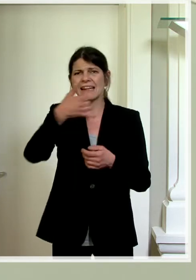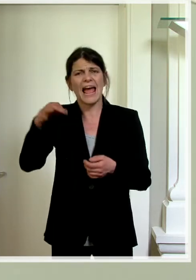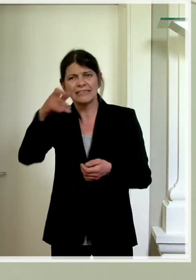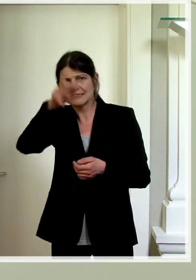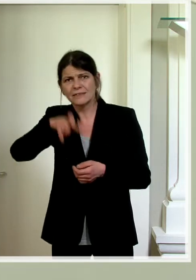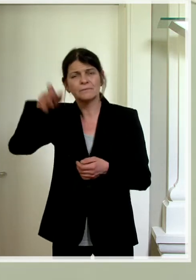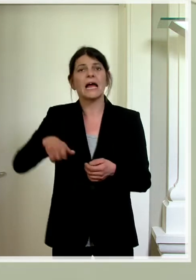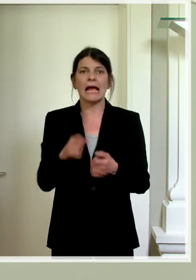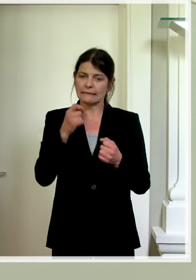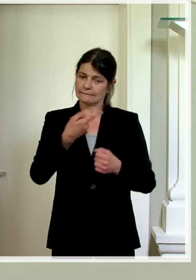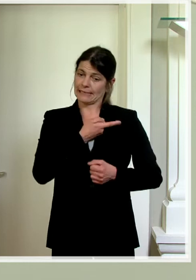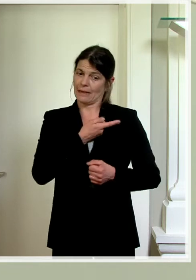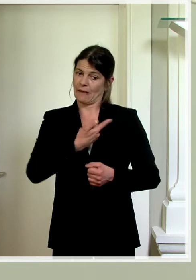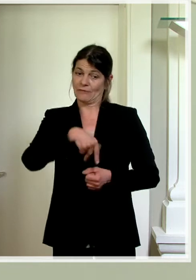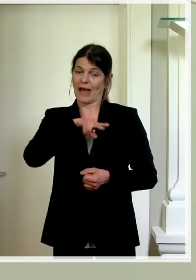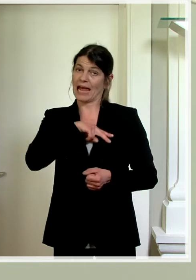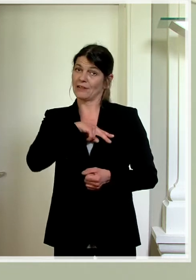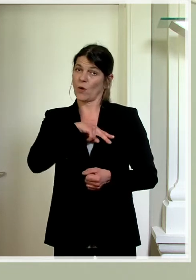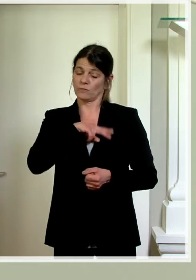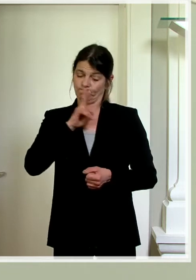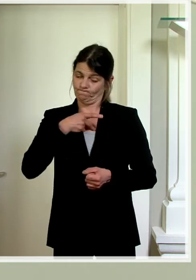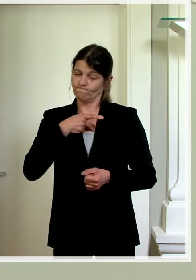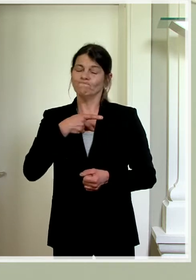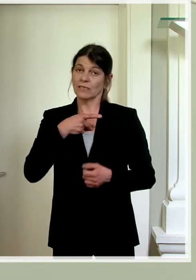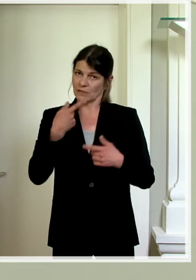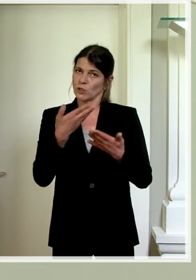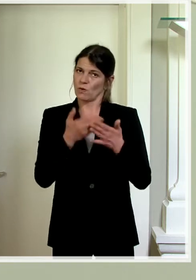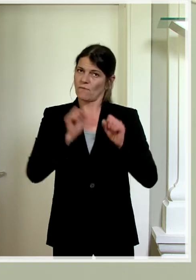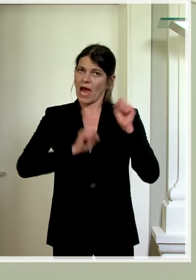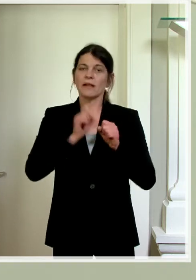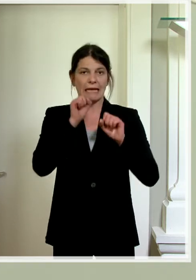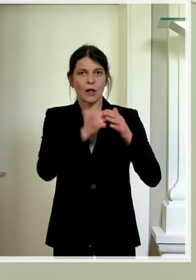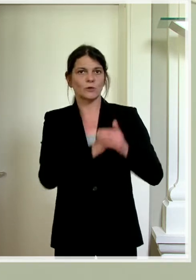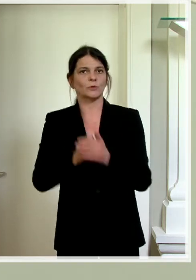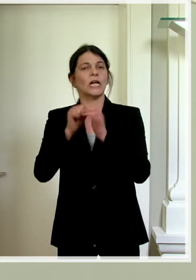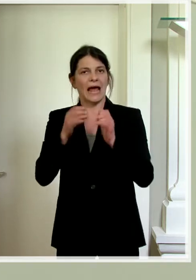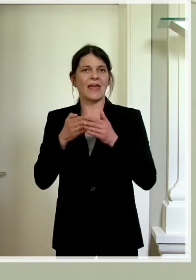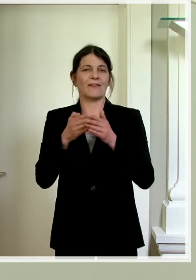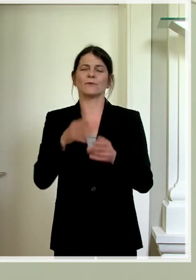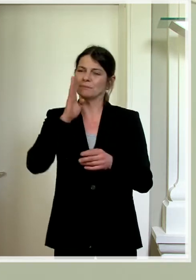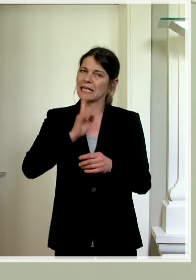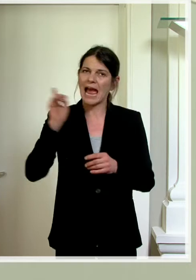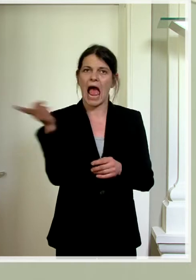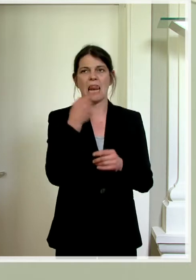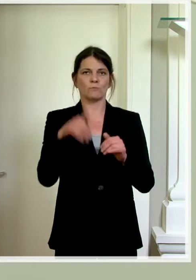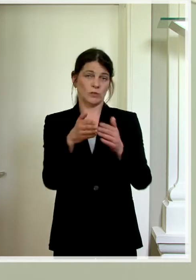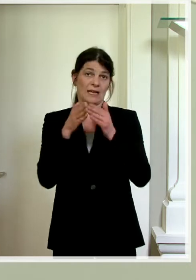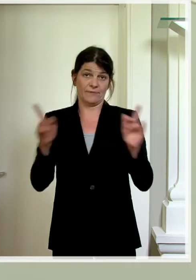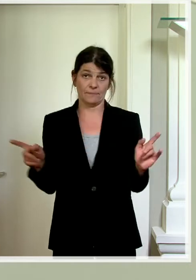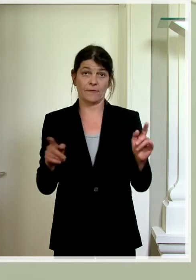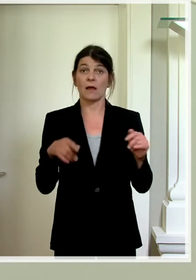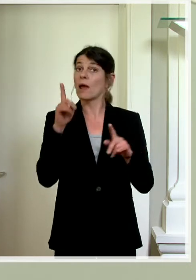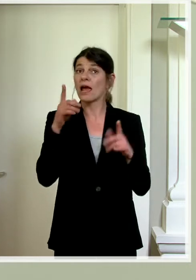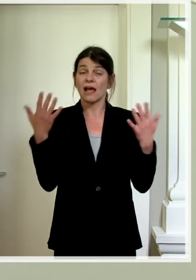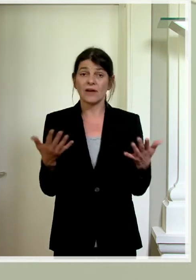kann durch sein verantwortungsvolles Handeln dazu beitragen. Jeder soll dazu beitragen. Etwas wird sich